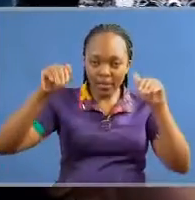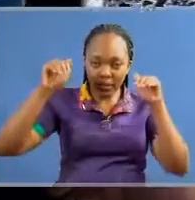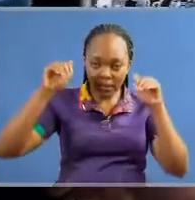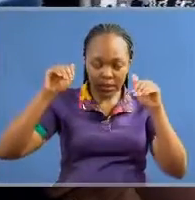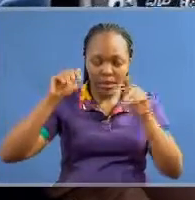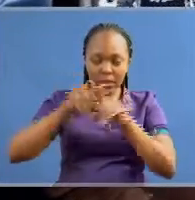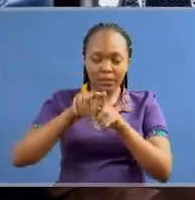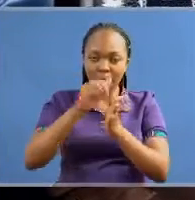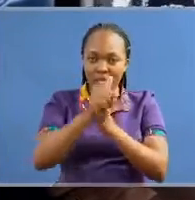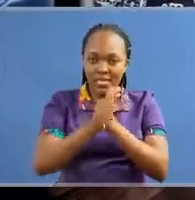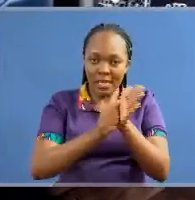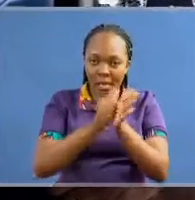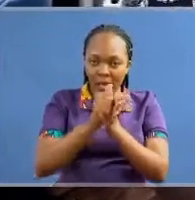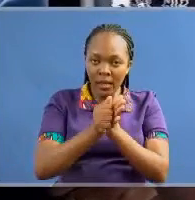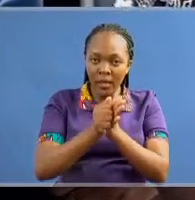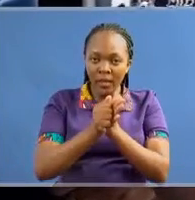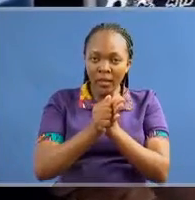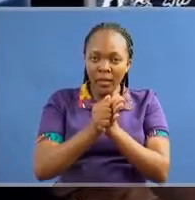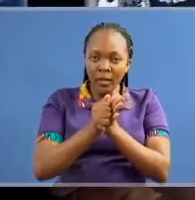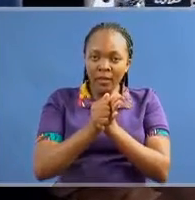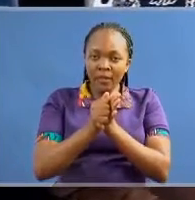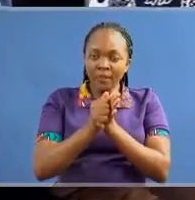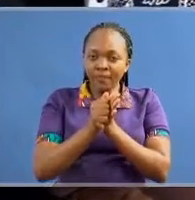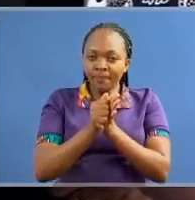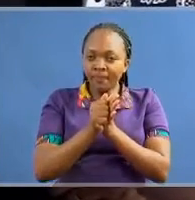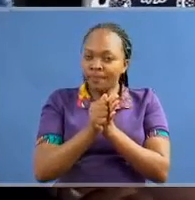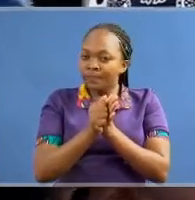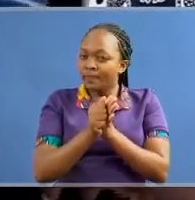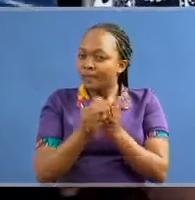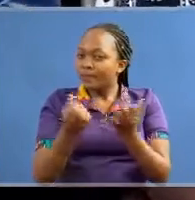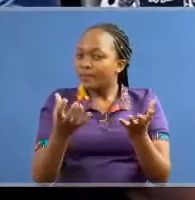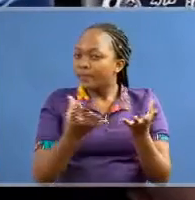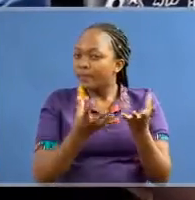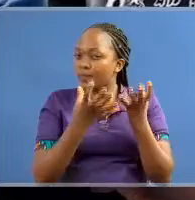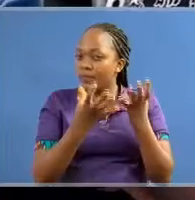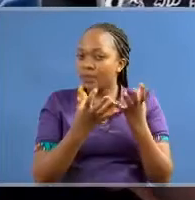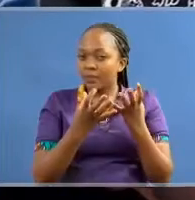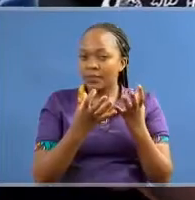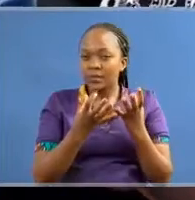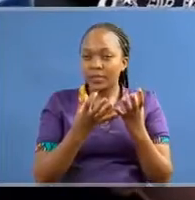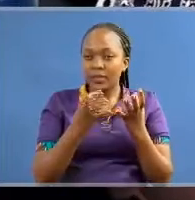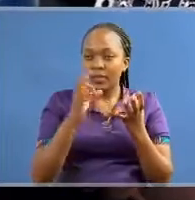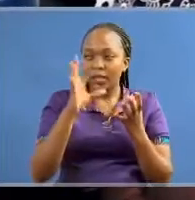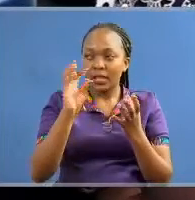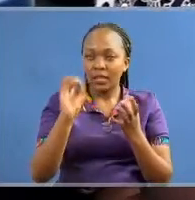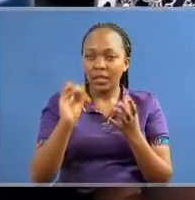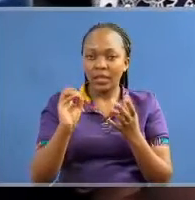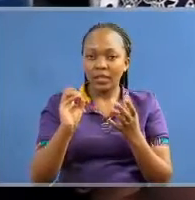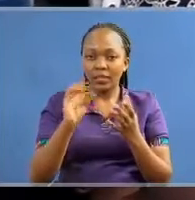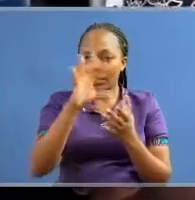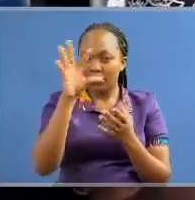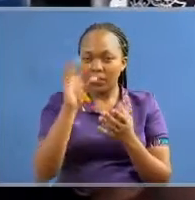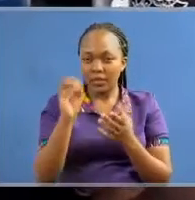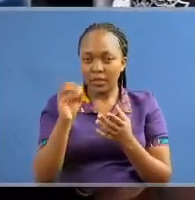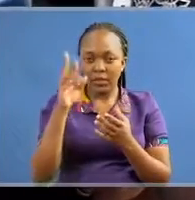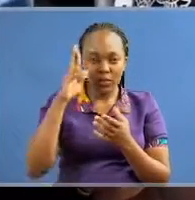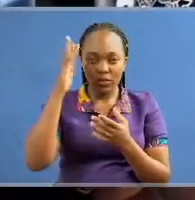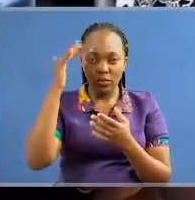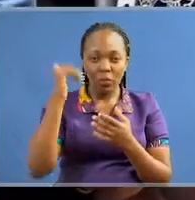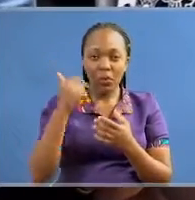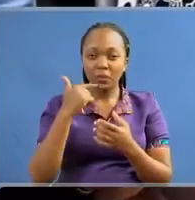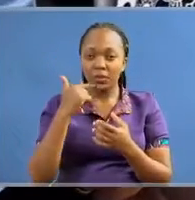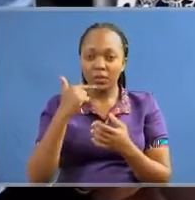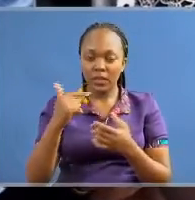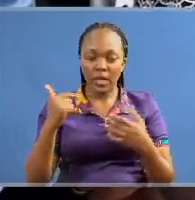the trains, they carry more than 90%. And that's why we are giving public transport